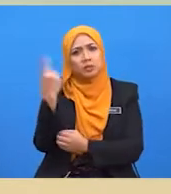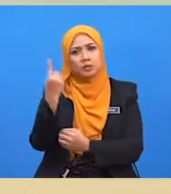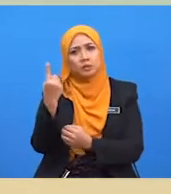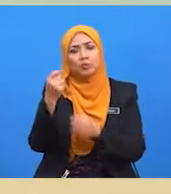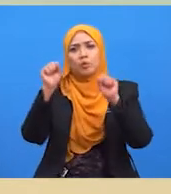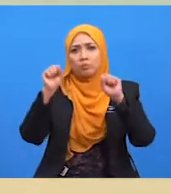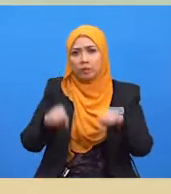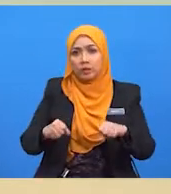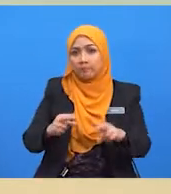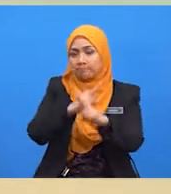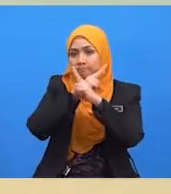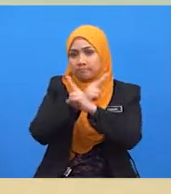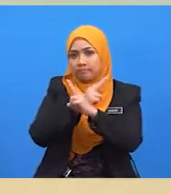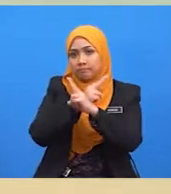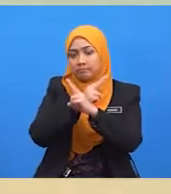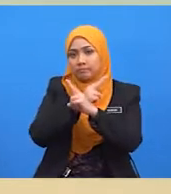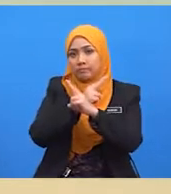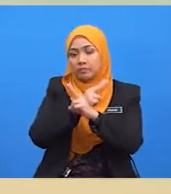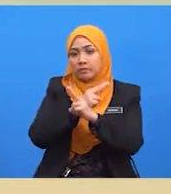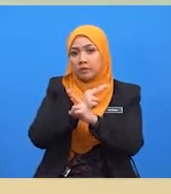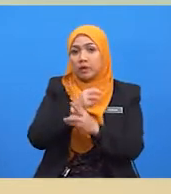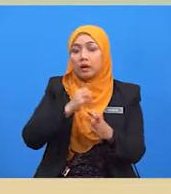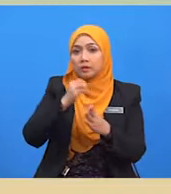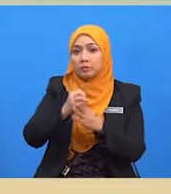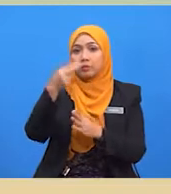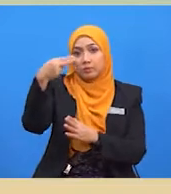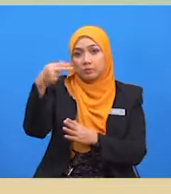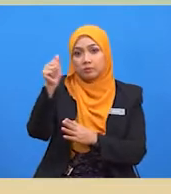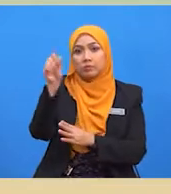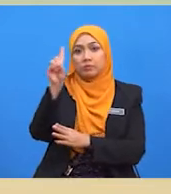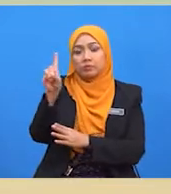berjaya menghalang atau menghadikan import?